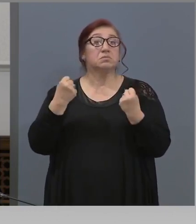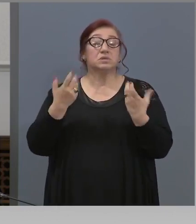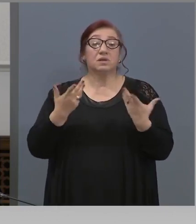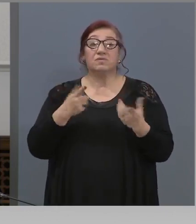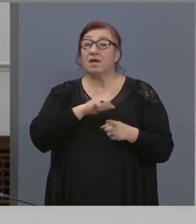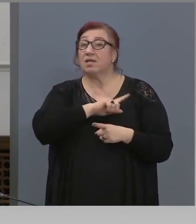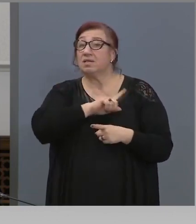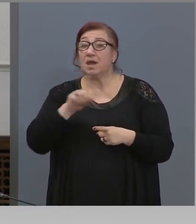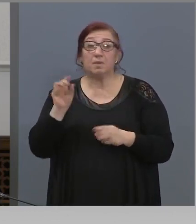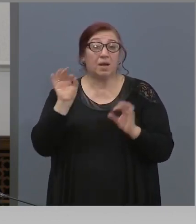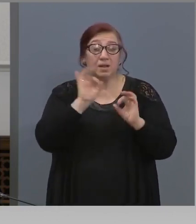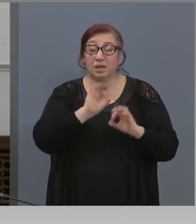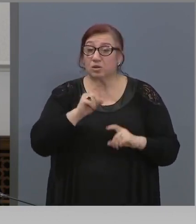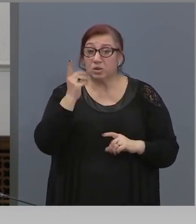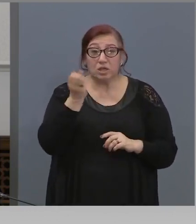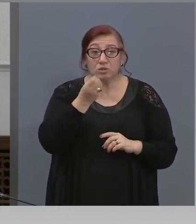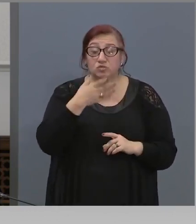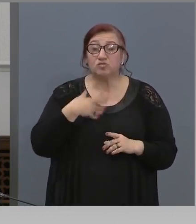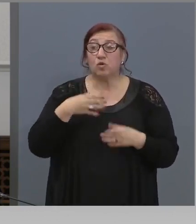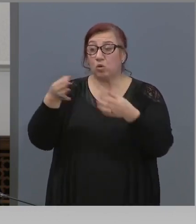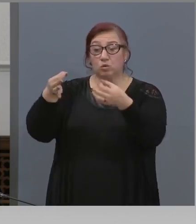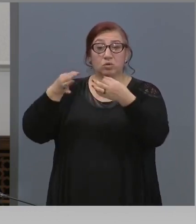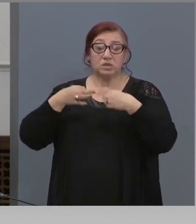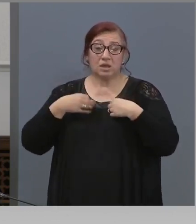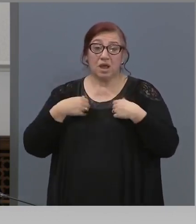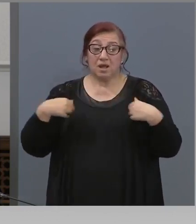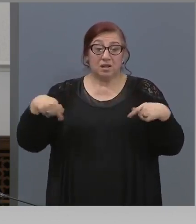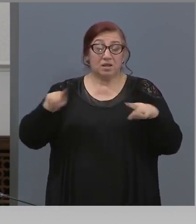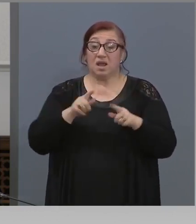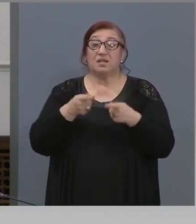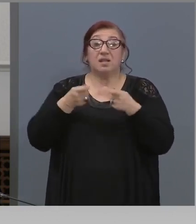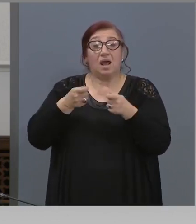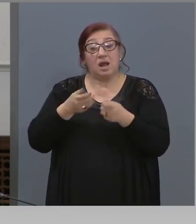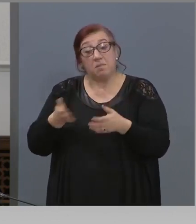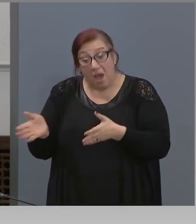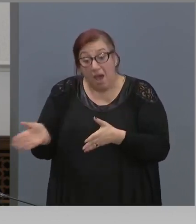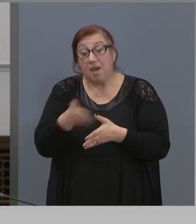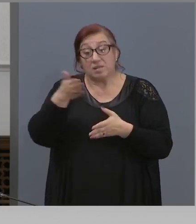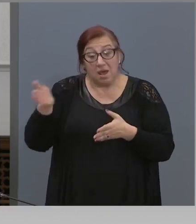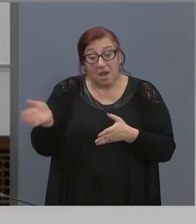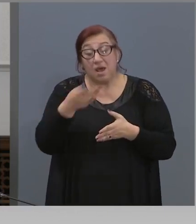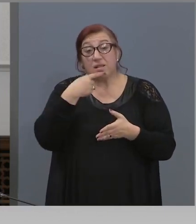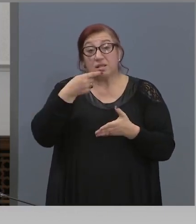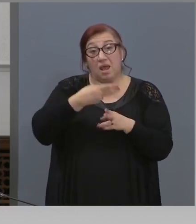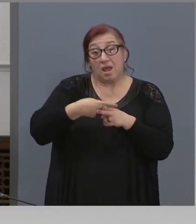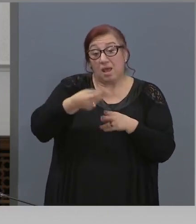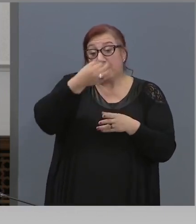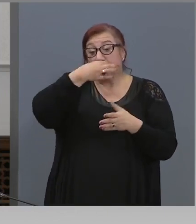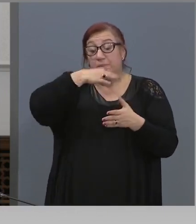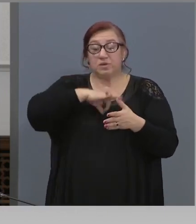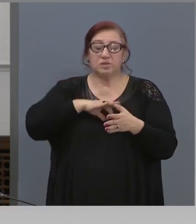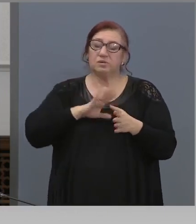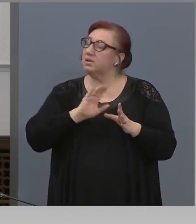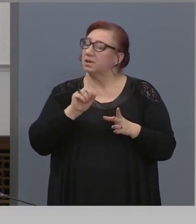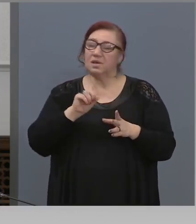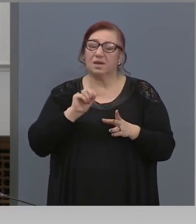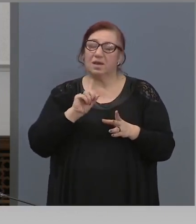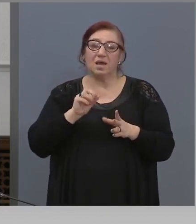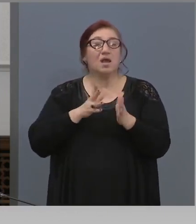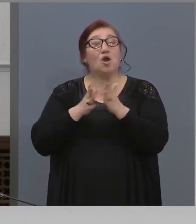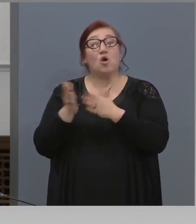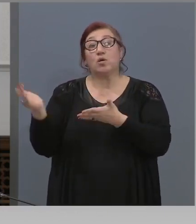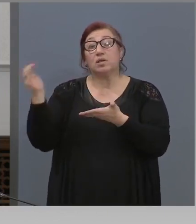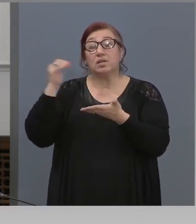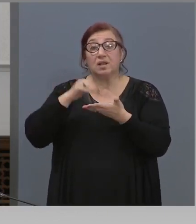когато те да се заразили. ние никого не караме на сила да идва да се причащава. Хората идват с вяра и с